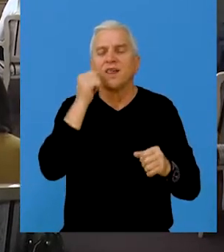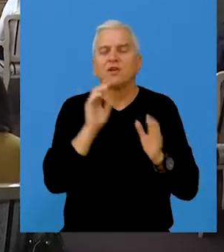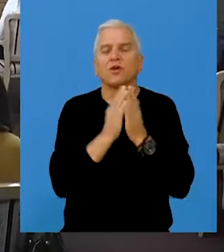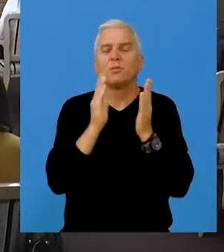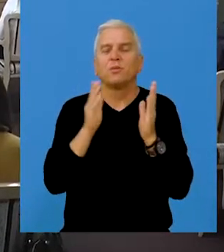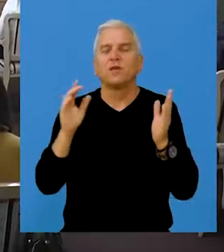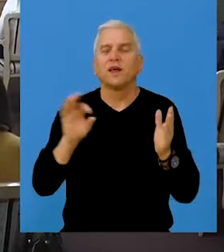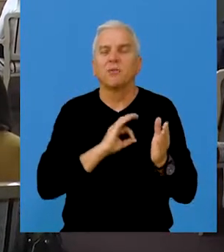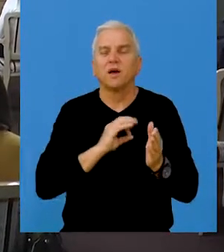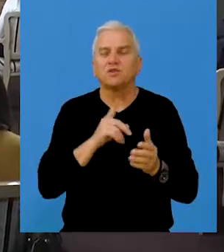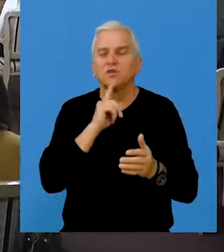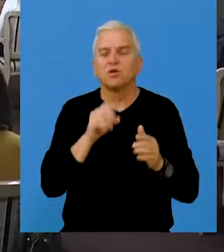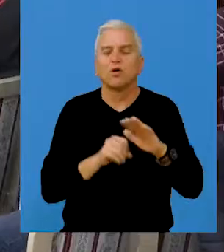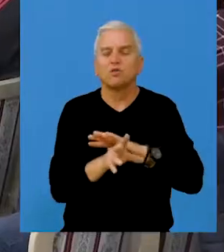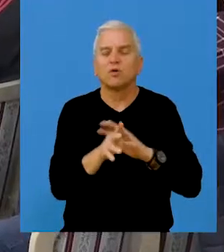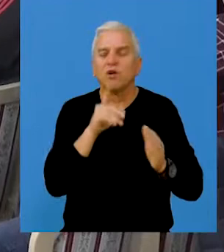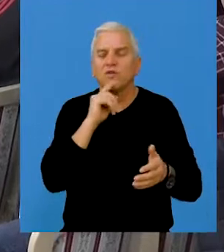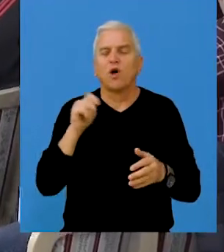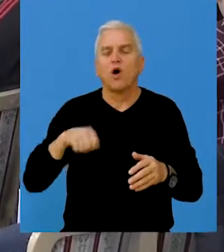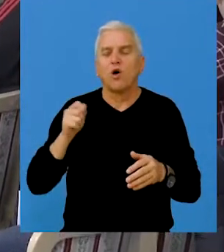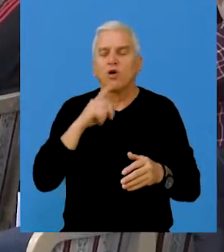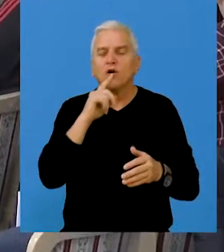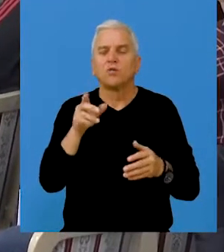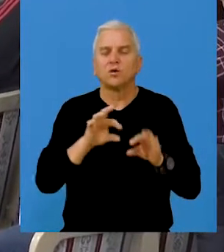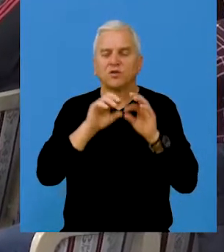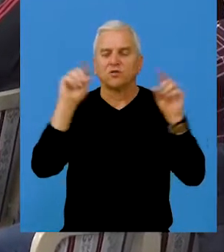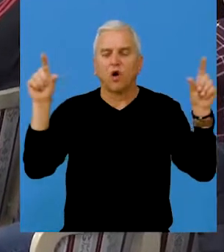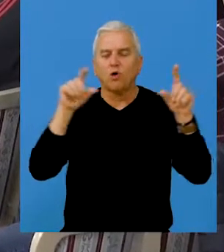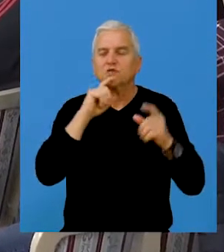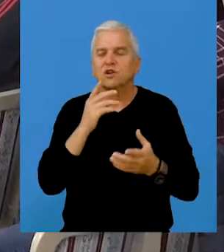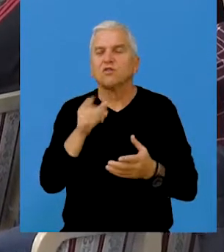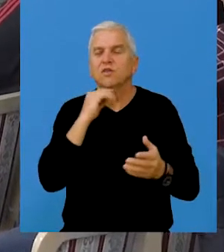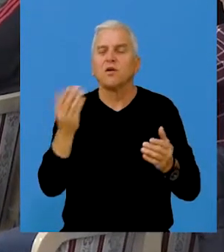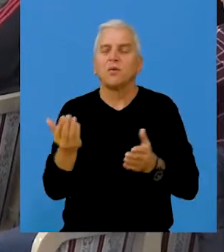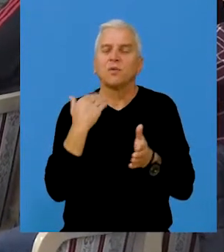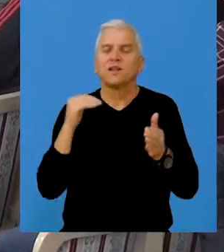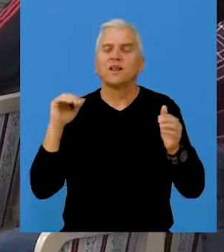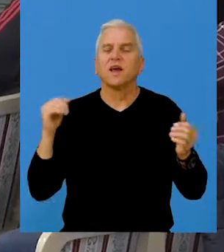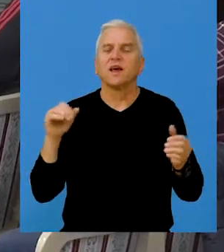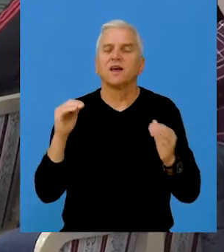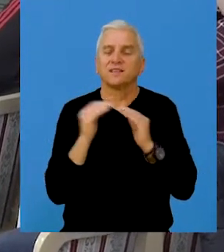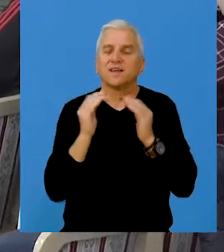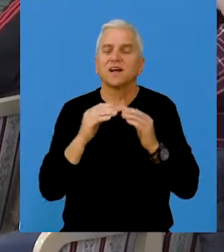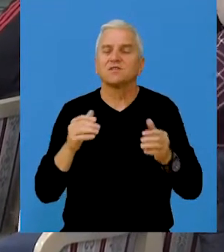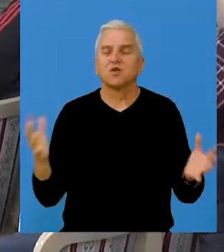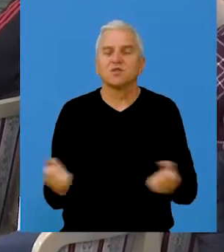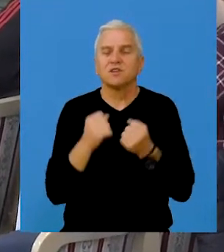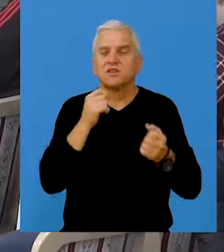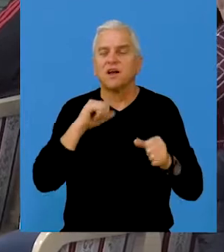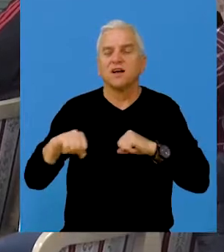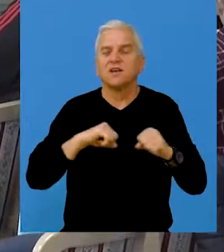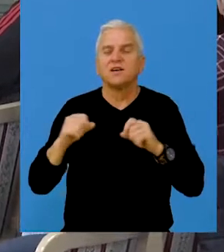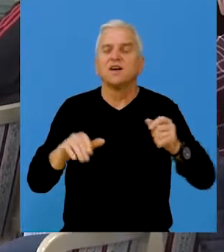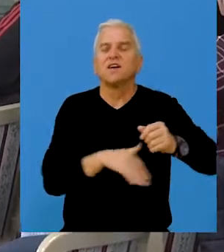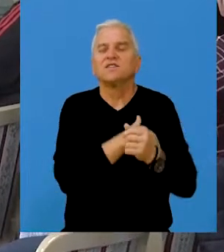direktora Narodne biblioteke Beče koji sprovodi Upravni odbor ustanove uz prethodnu saglasnost ostivača, inače